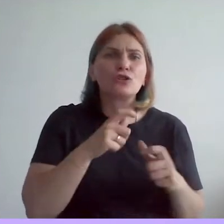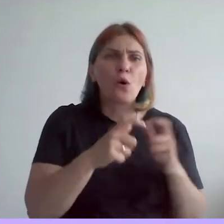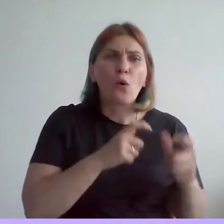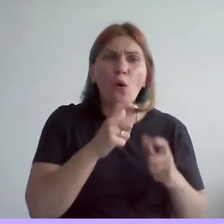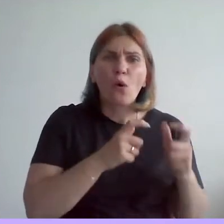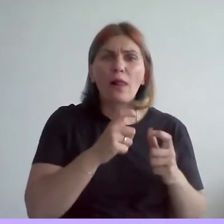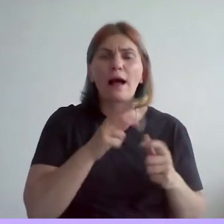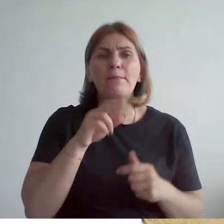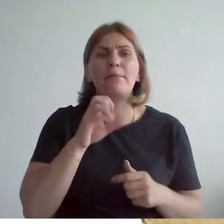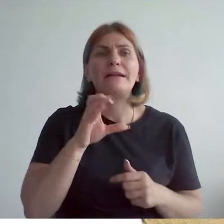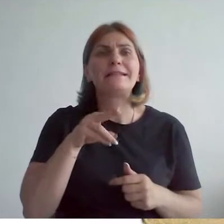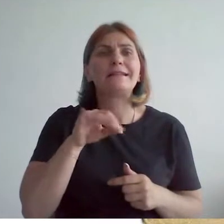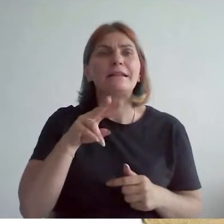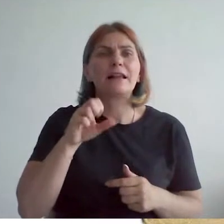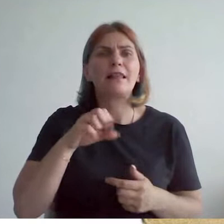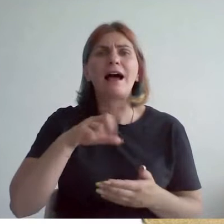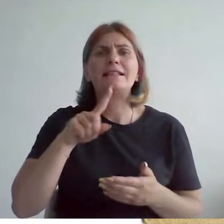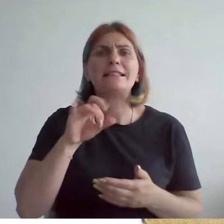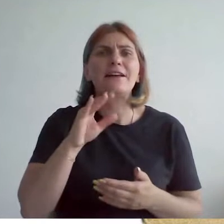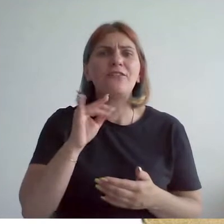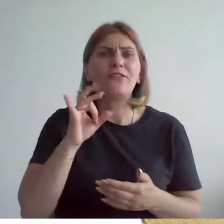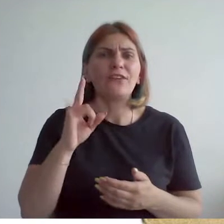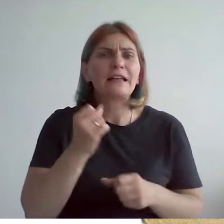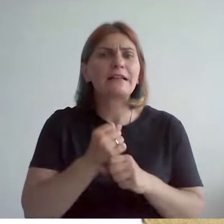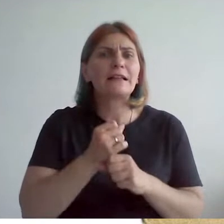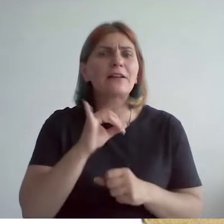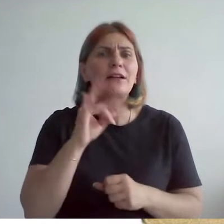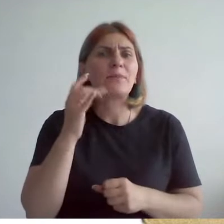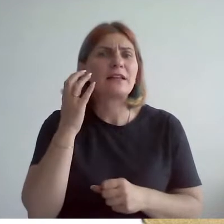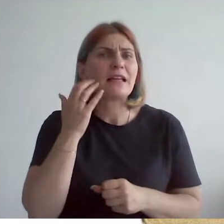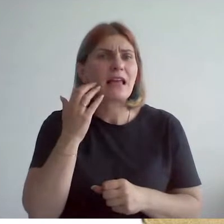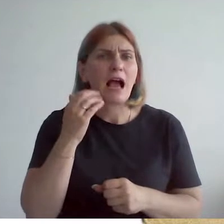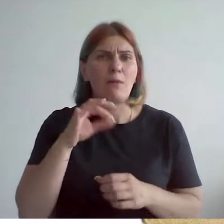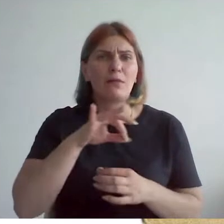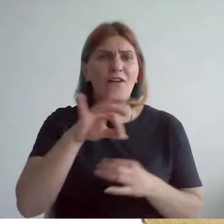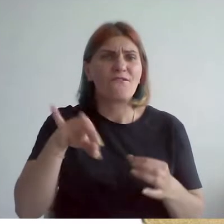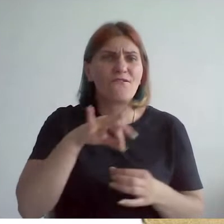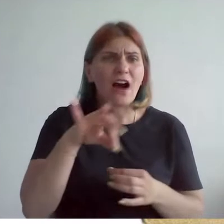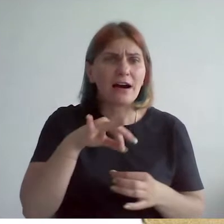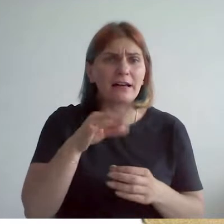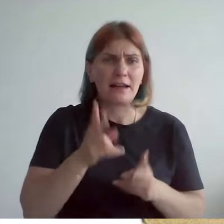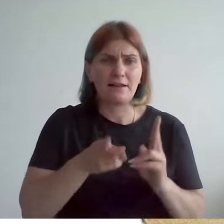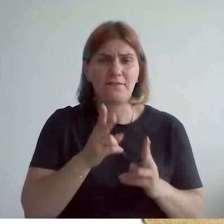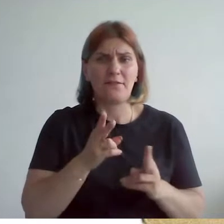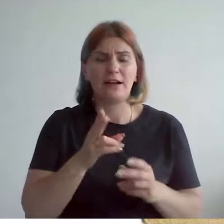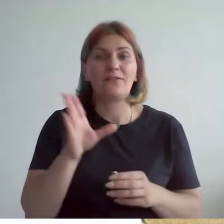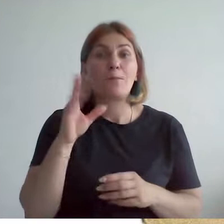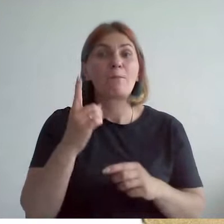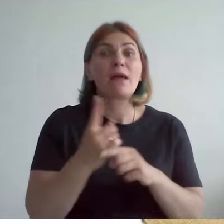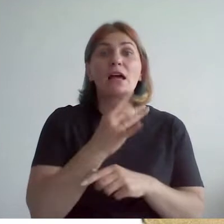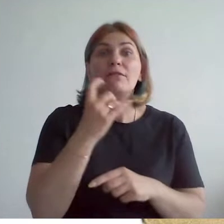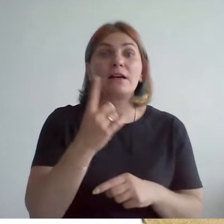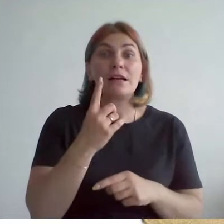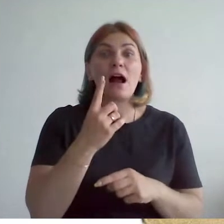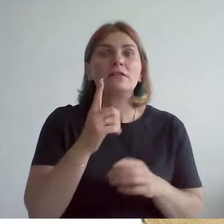стилу зефир тут делали из яблок, варили варенье. Впервые стали изготавливать карамель